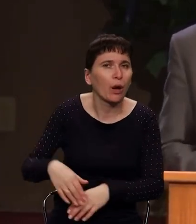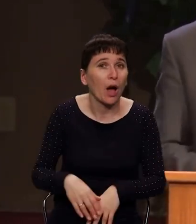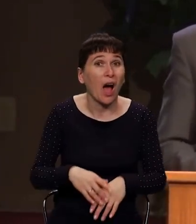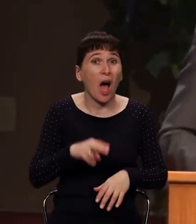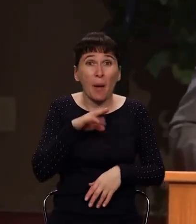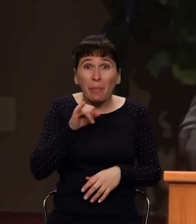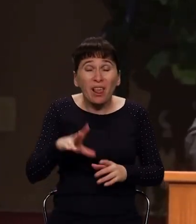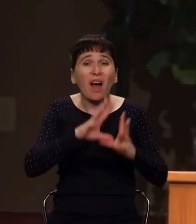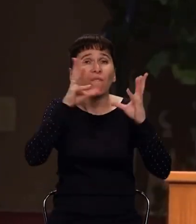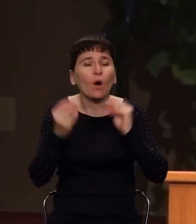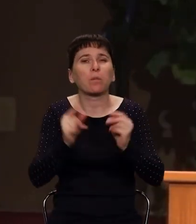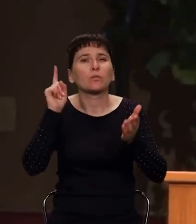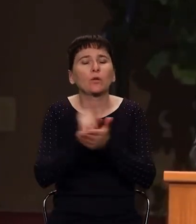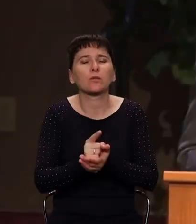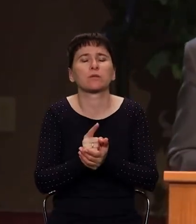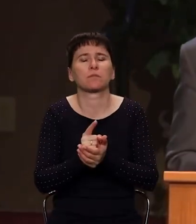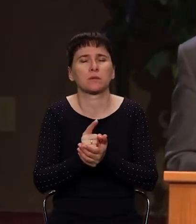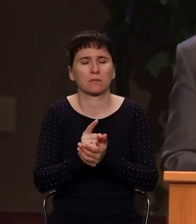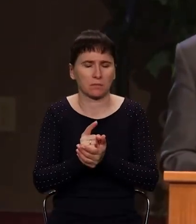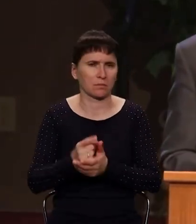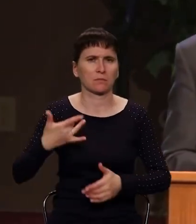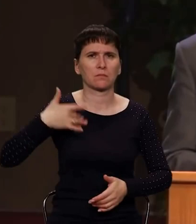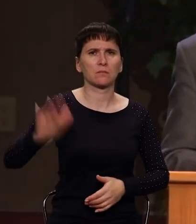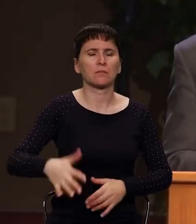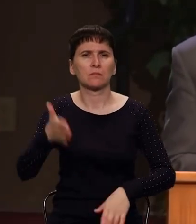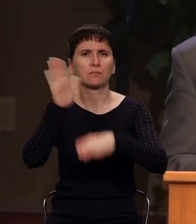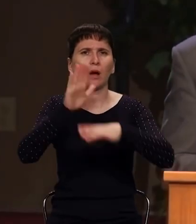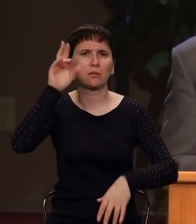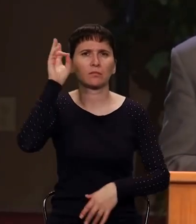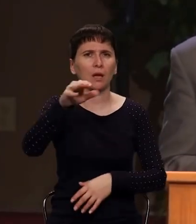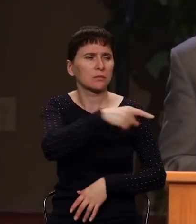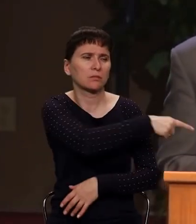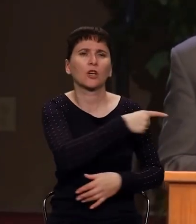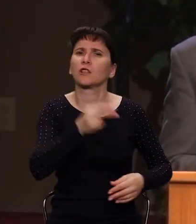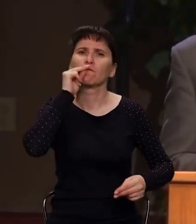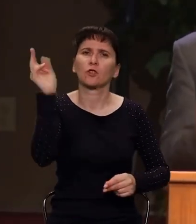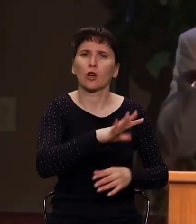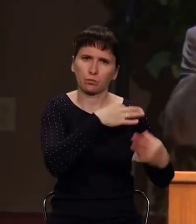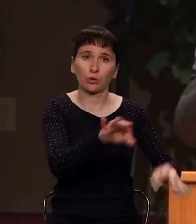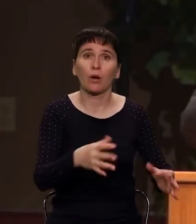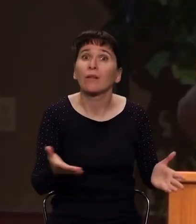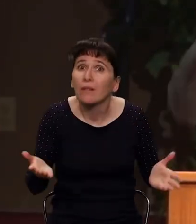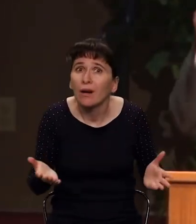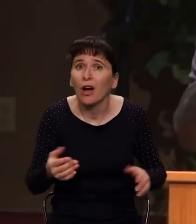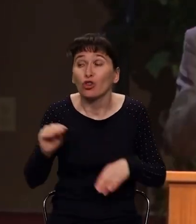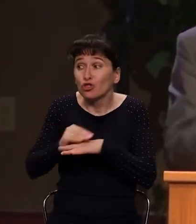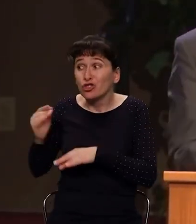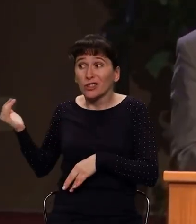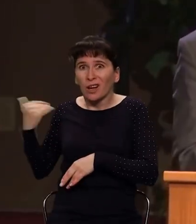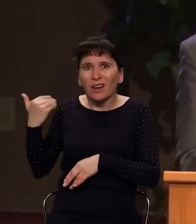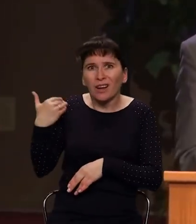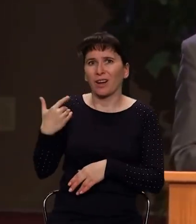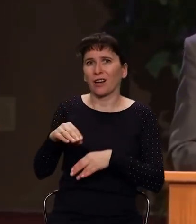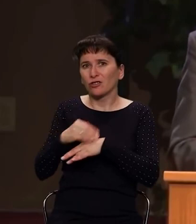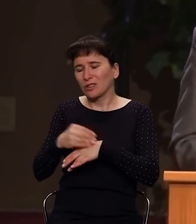невиновен. Он должен был его отпустить. Но он этого не сделал. Жена пришла и сказала, ничего не